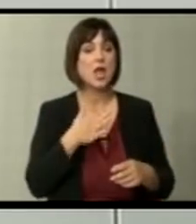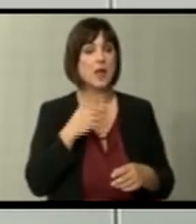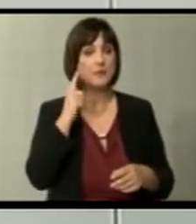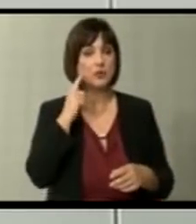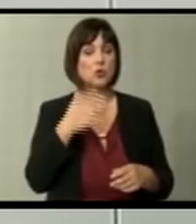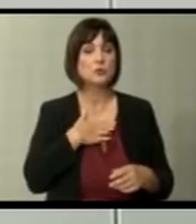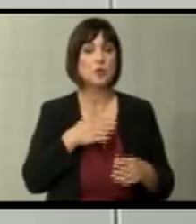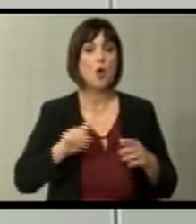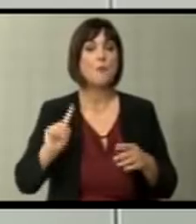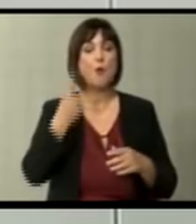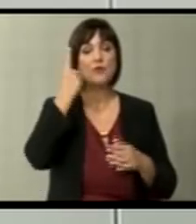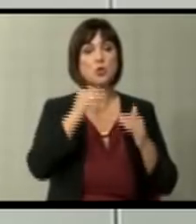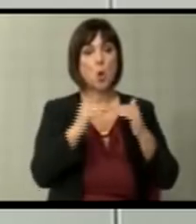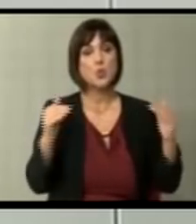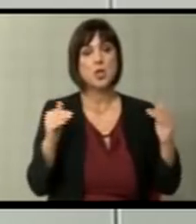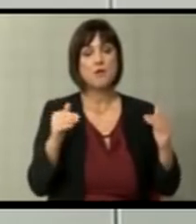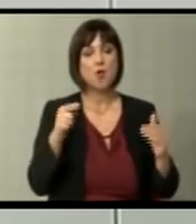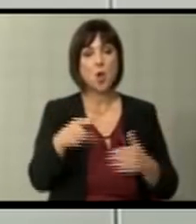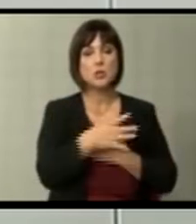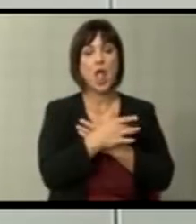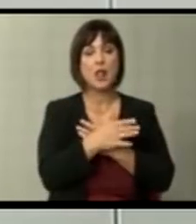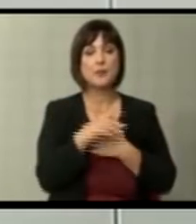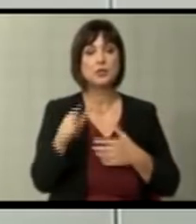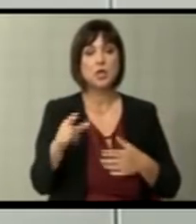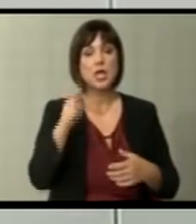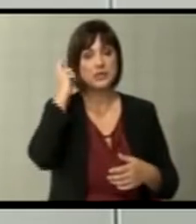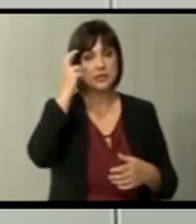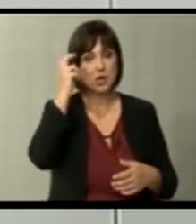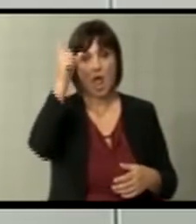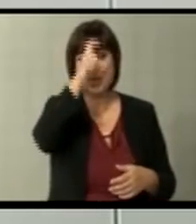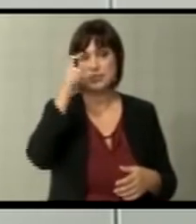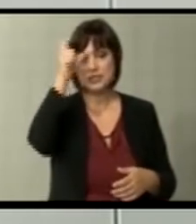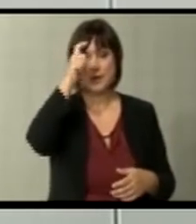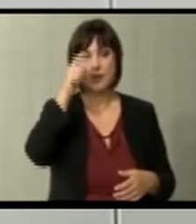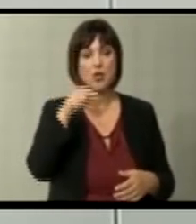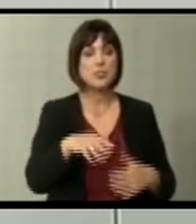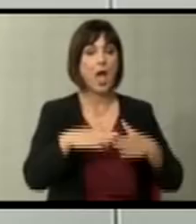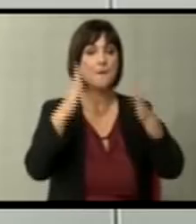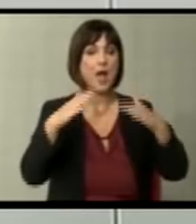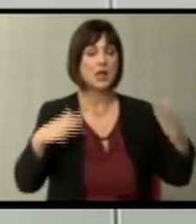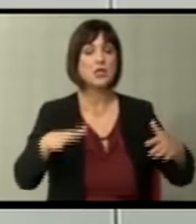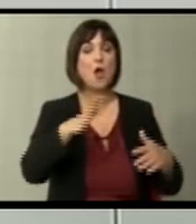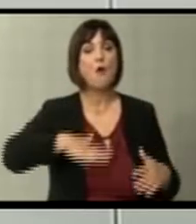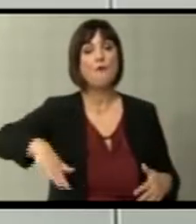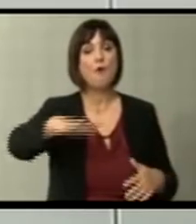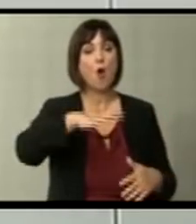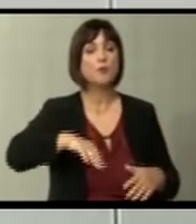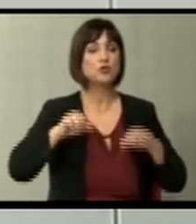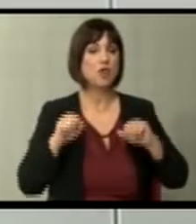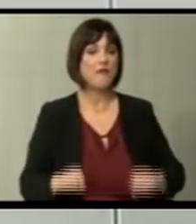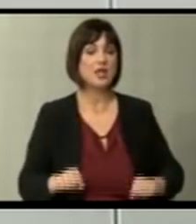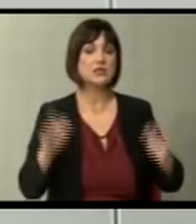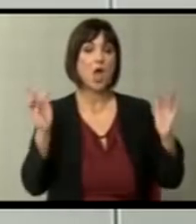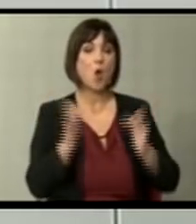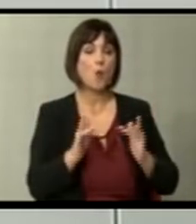на многу повисоко ниво и од Албанија, па дури од Срнагор и од Србија. Значи на Балканот воопшто властта и